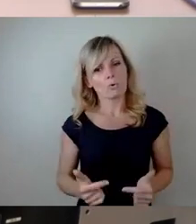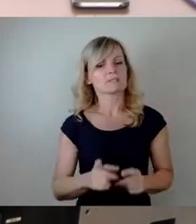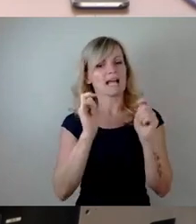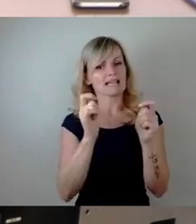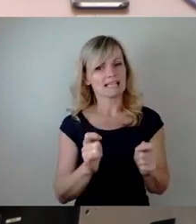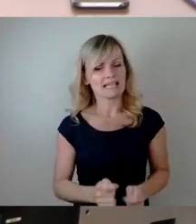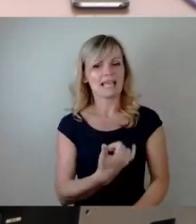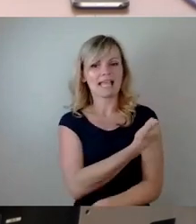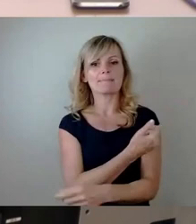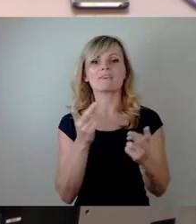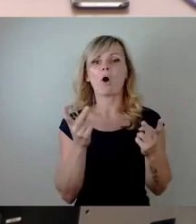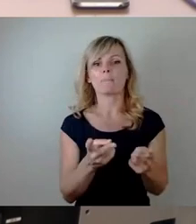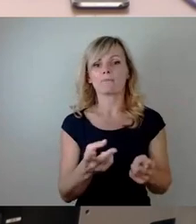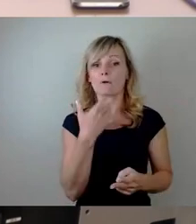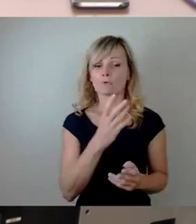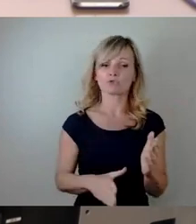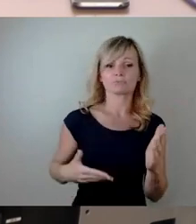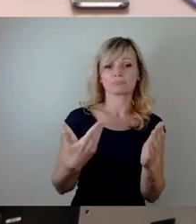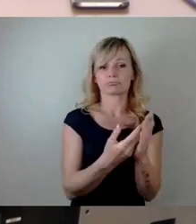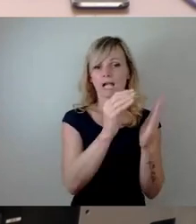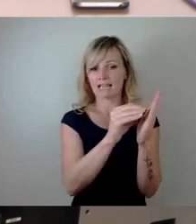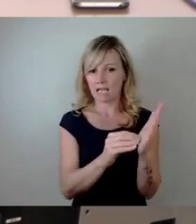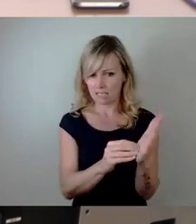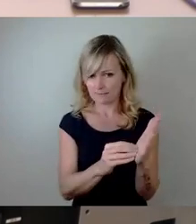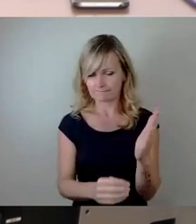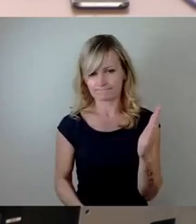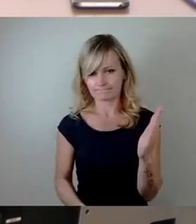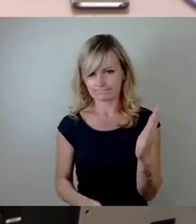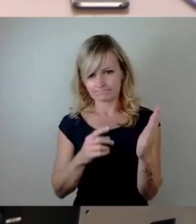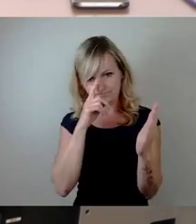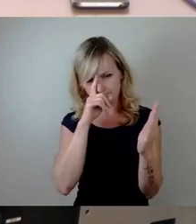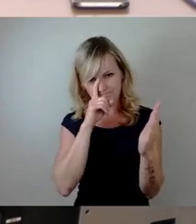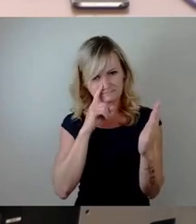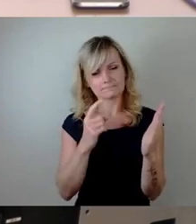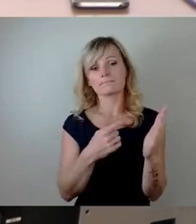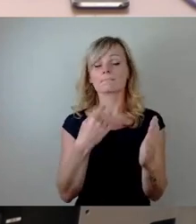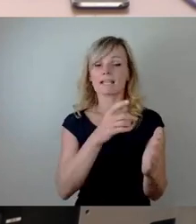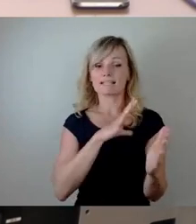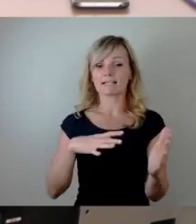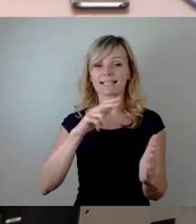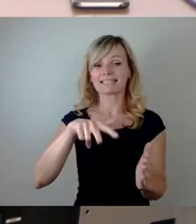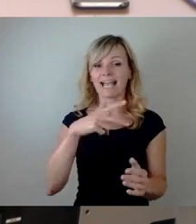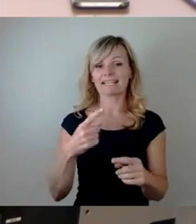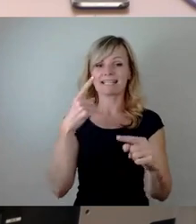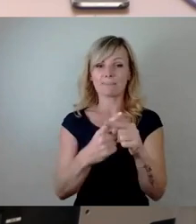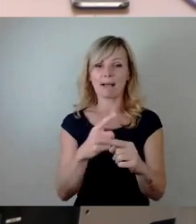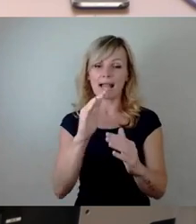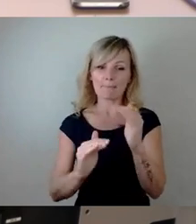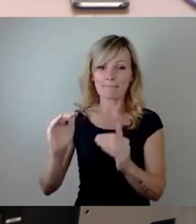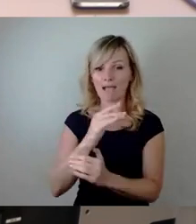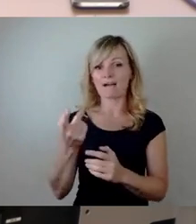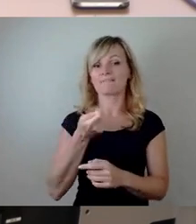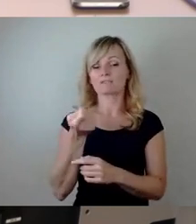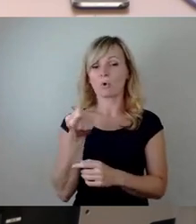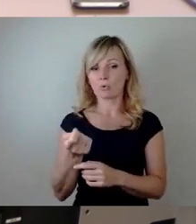stellen wollten. Das kommt jetzt in den Antrag so ein bisschen hier näher. Haben wir in Sachsen etwa 13-mal so viele Versorgungsanträge wegen